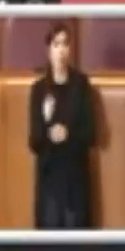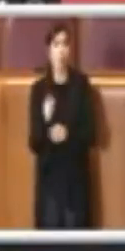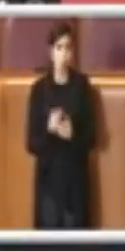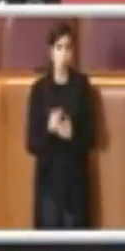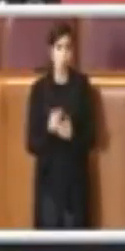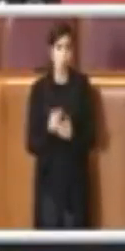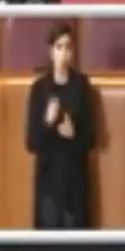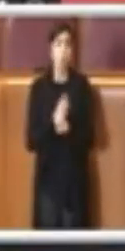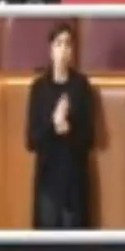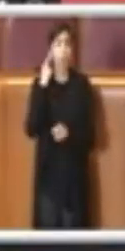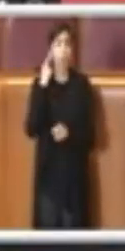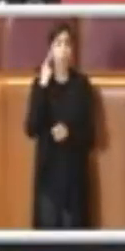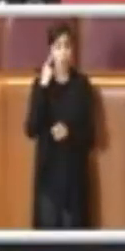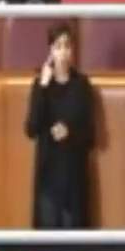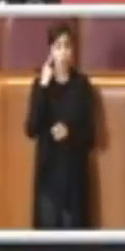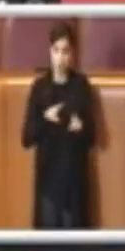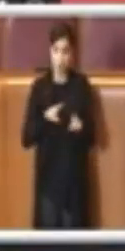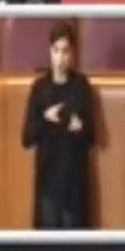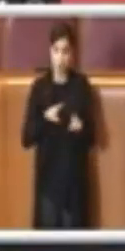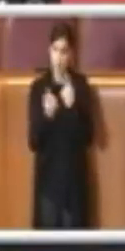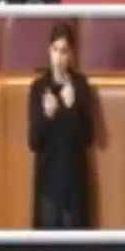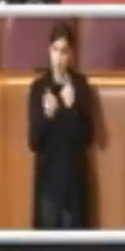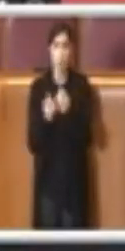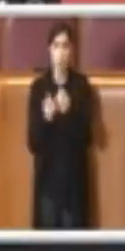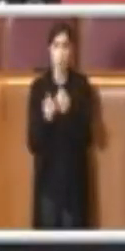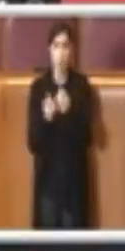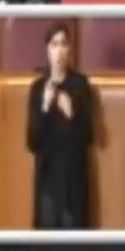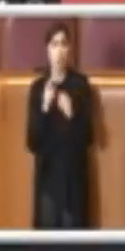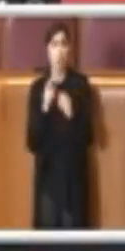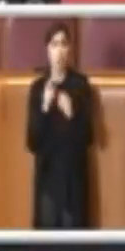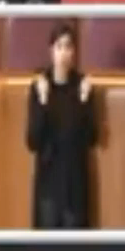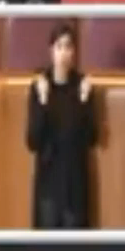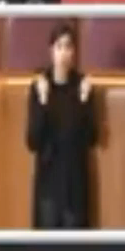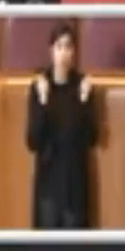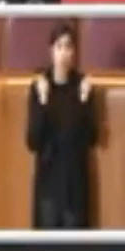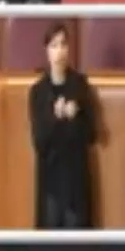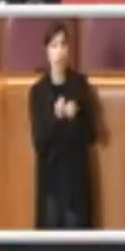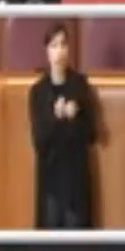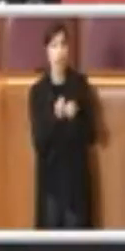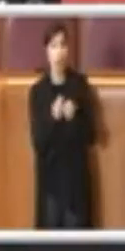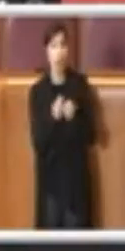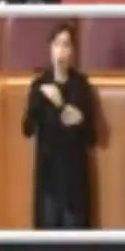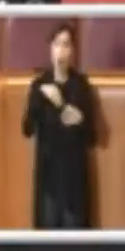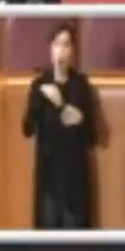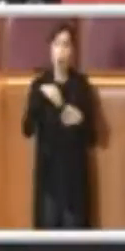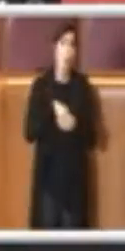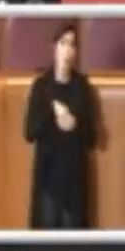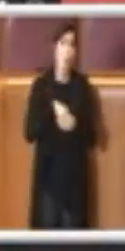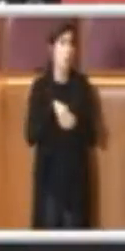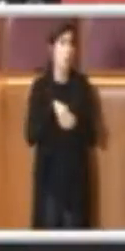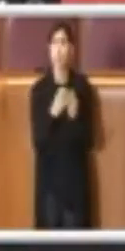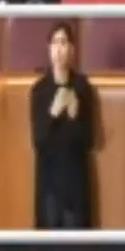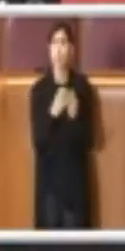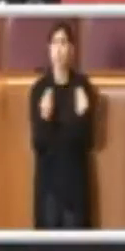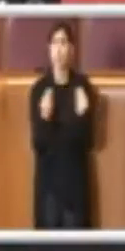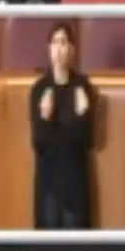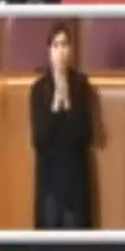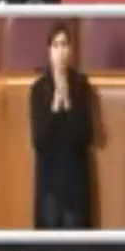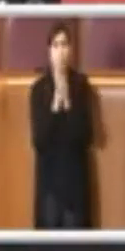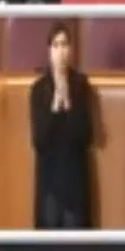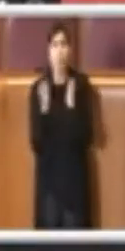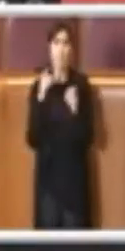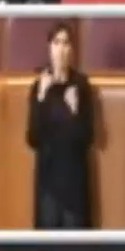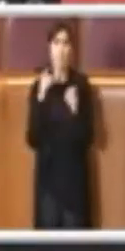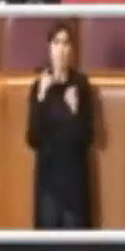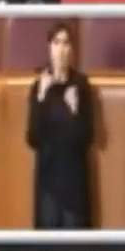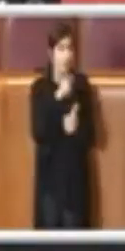ricordare che sono coinvolti nello sforzo generale centinaia di imprese di esercizio sia